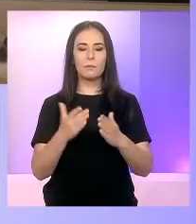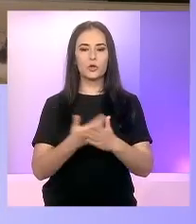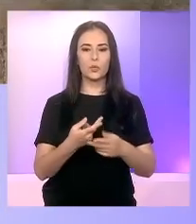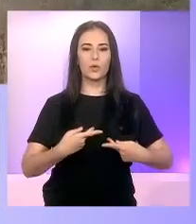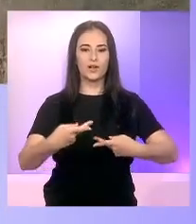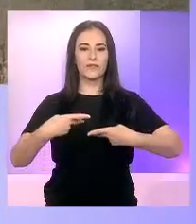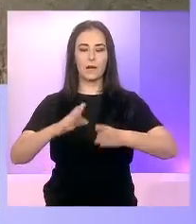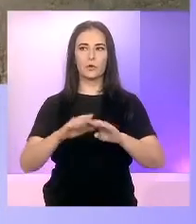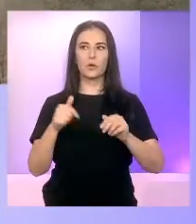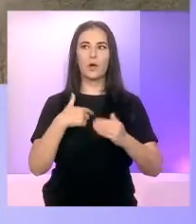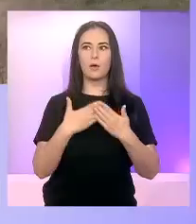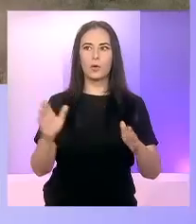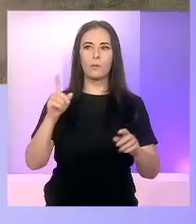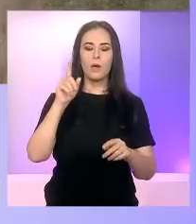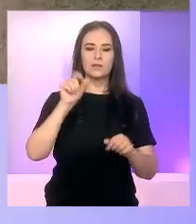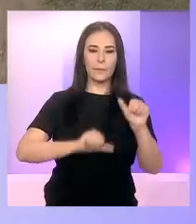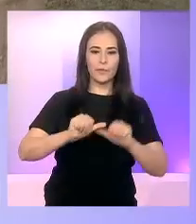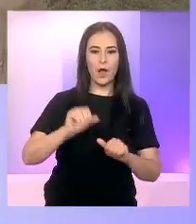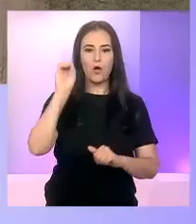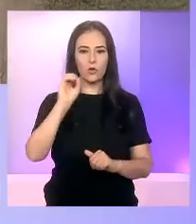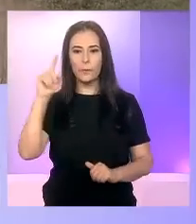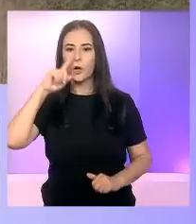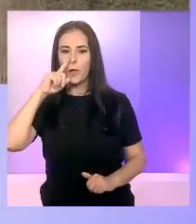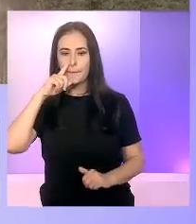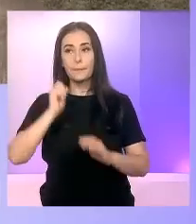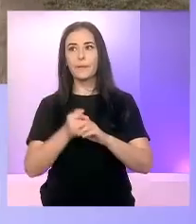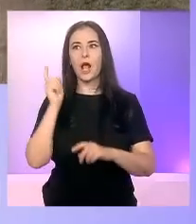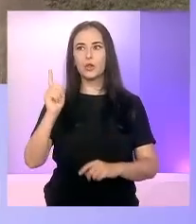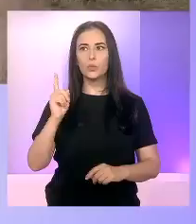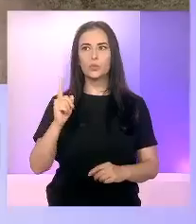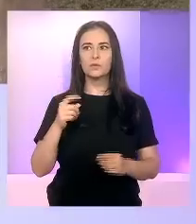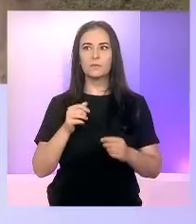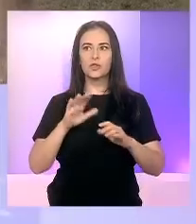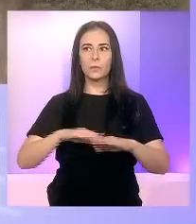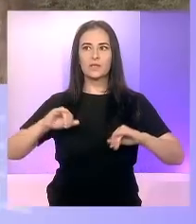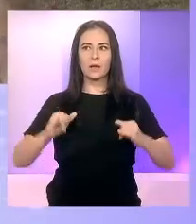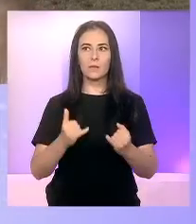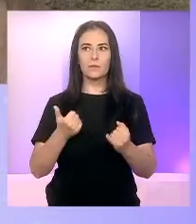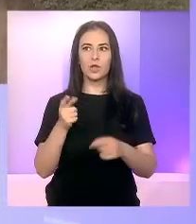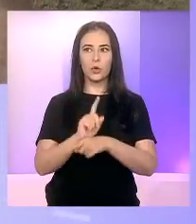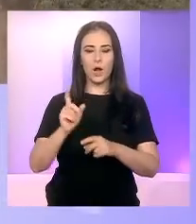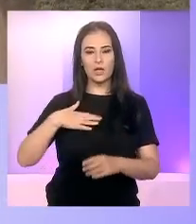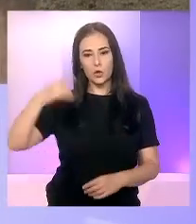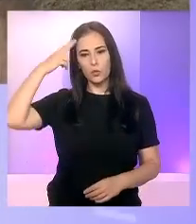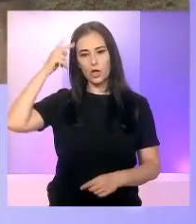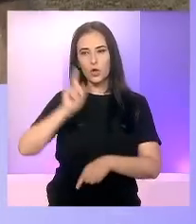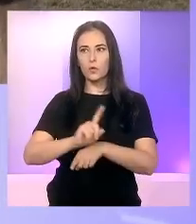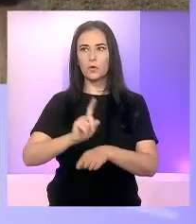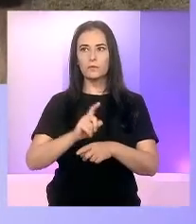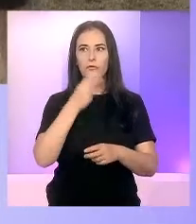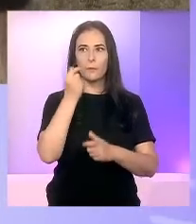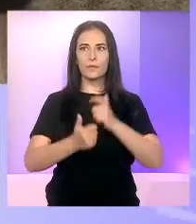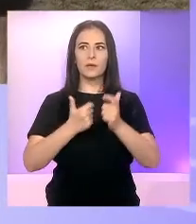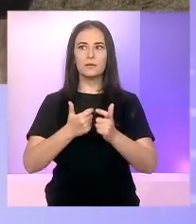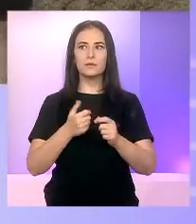deja de după jumătatea, septembrie, octombrie și noiembrie. Până atunci, cum se întâmplă, chiar nu cunoaștem și nu știm cum se